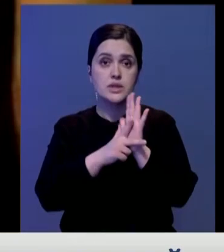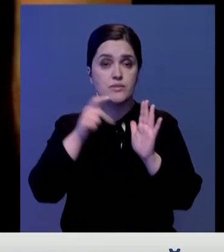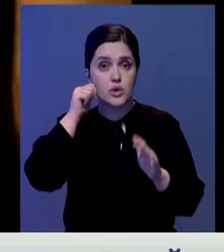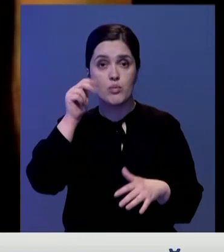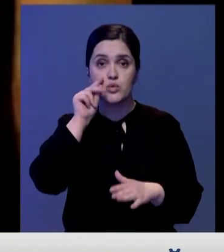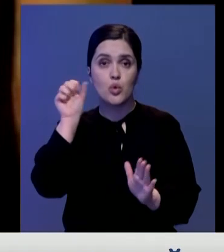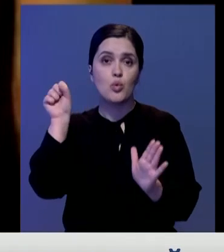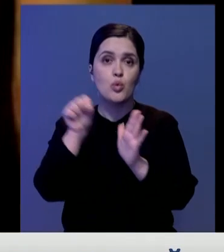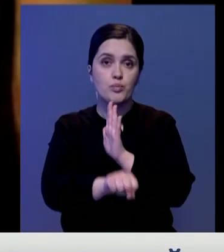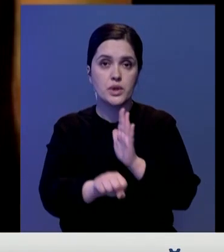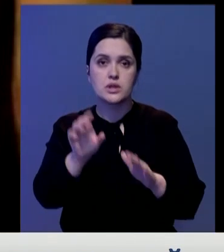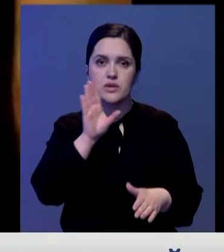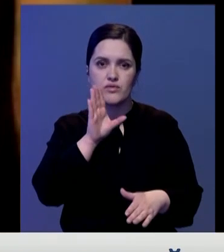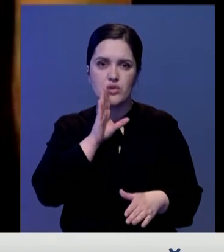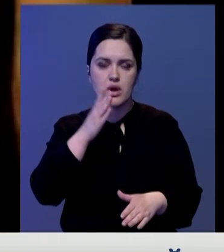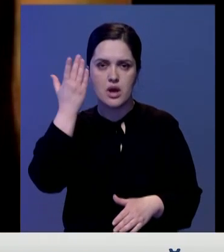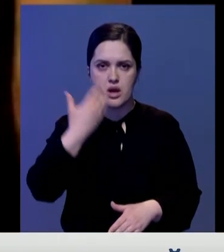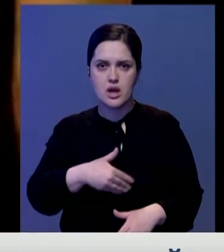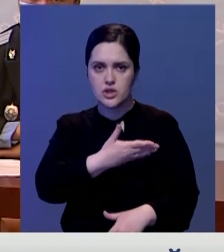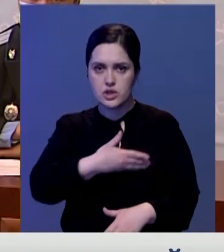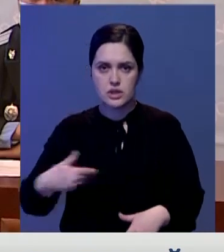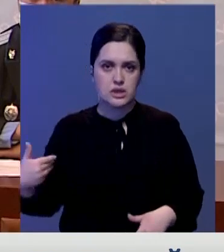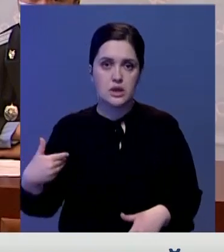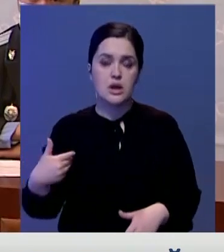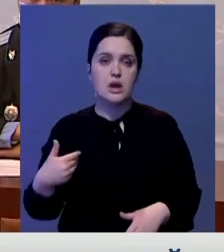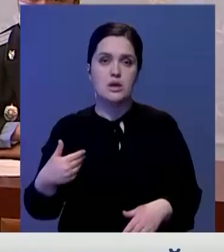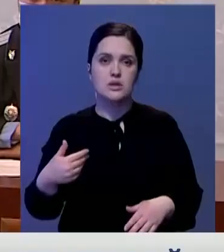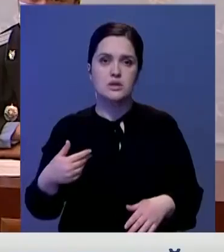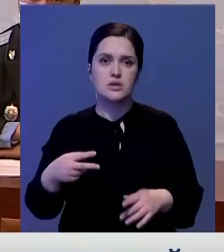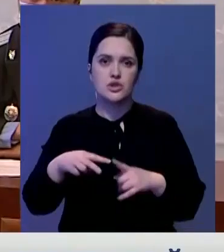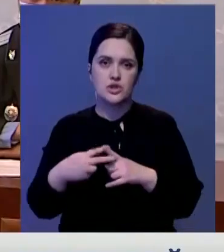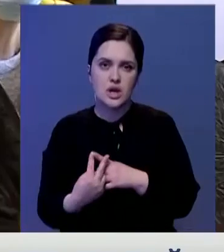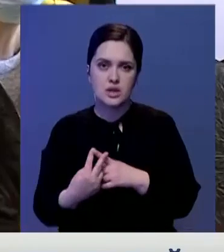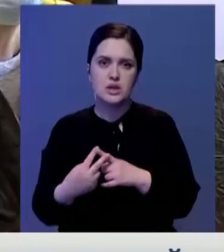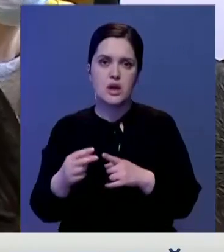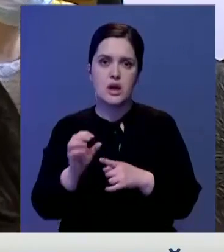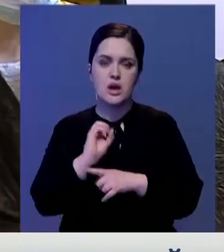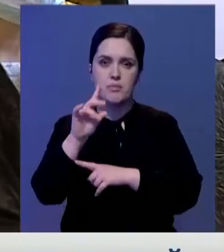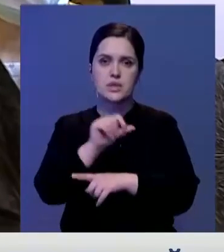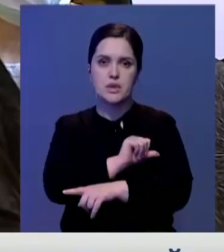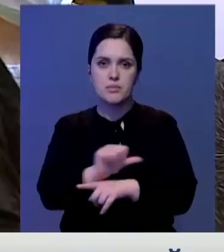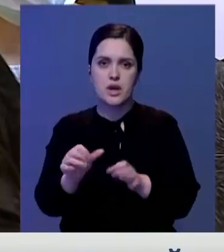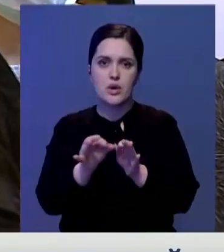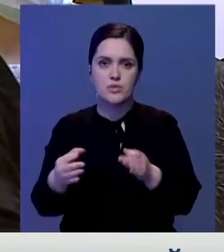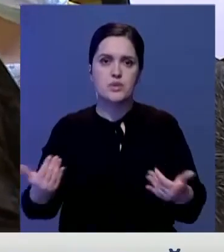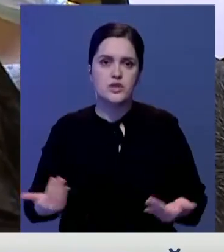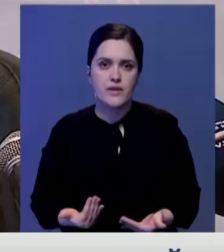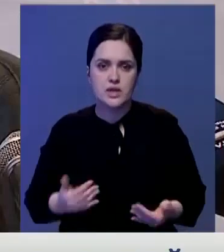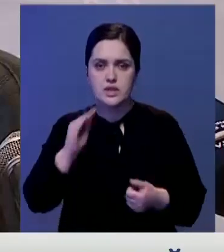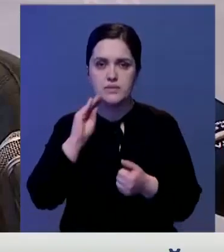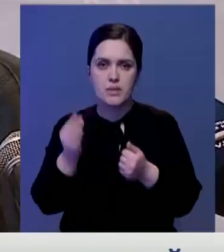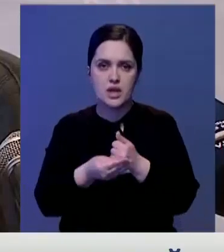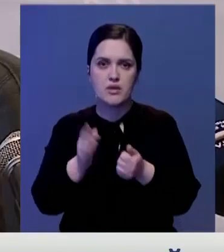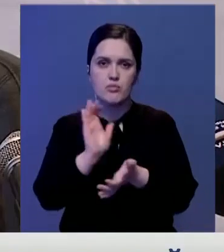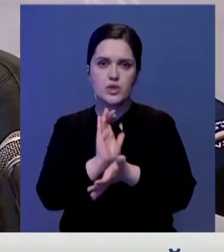28-летний мужчина убил девушку и расчленил тело. Часть останков он вывез за пределы района, в котором проживал,